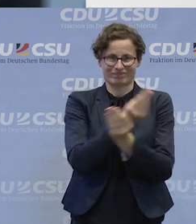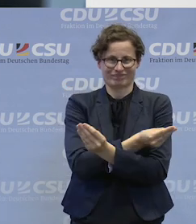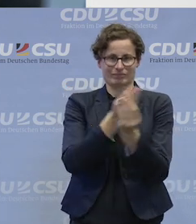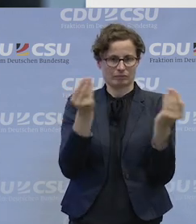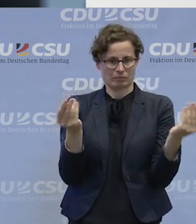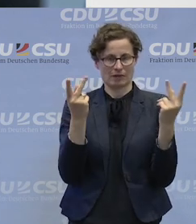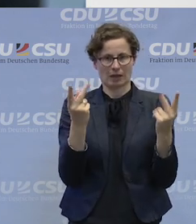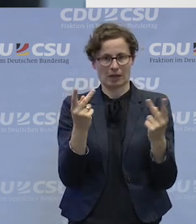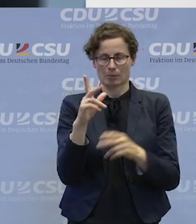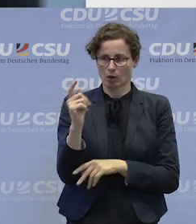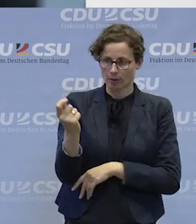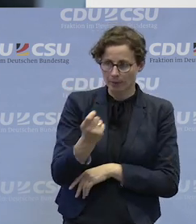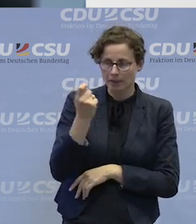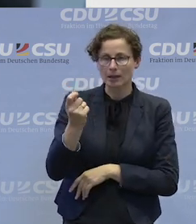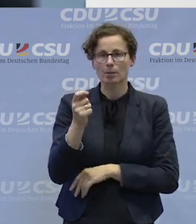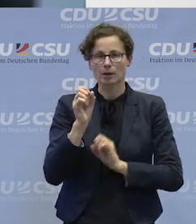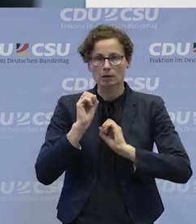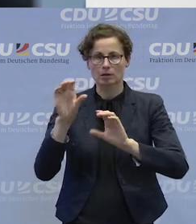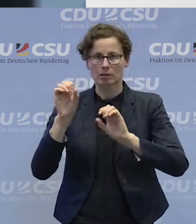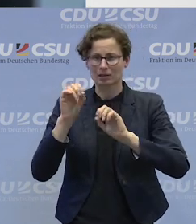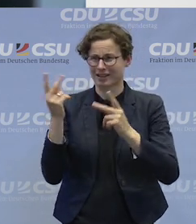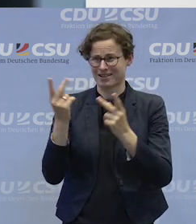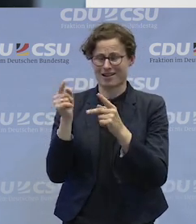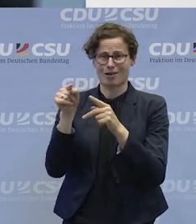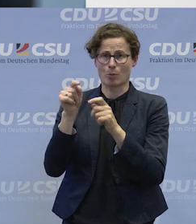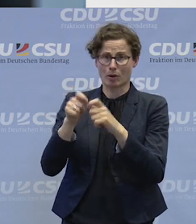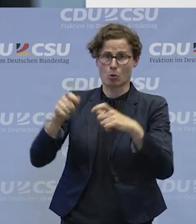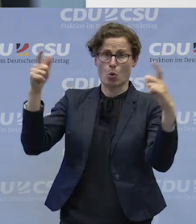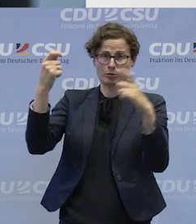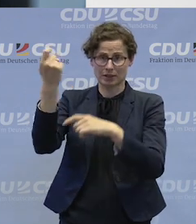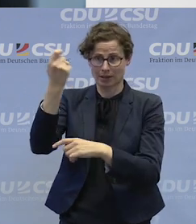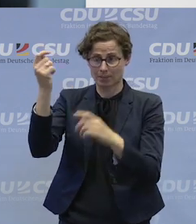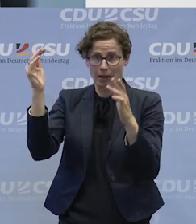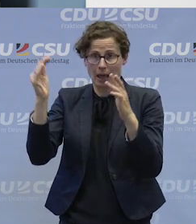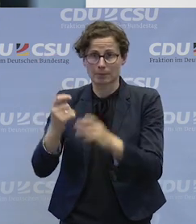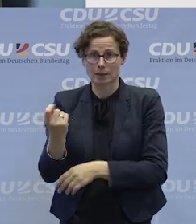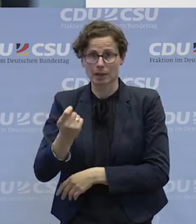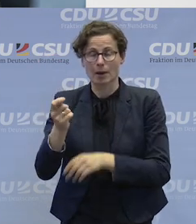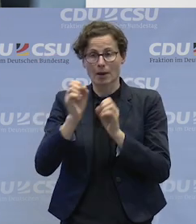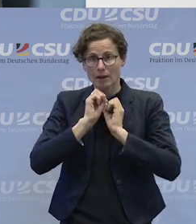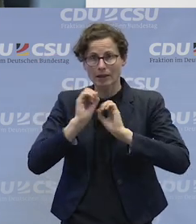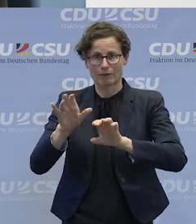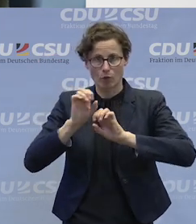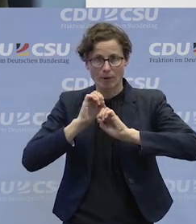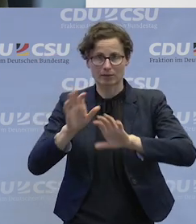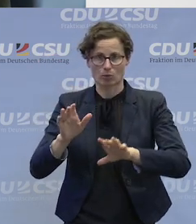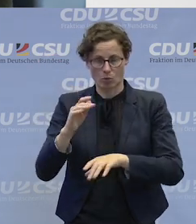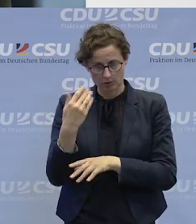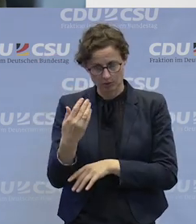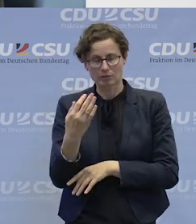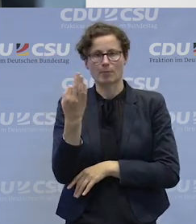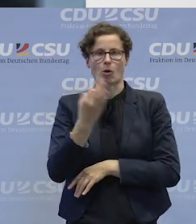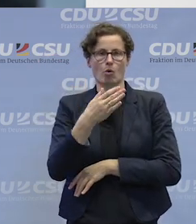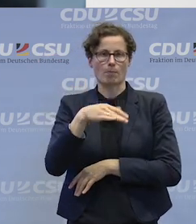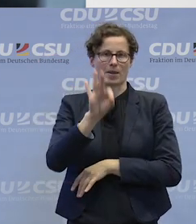wirklich auch bei den Betrieben ankommt, ob das nun Großbetrieb, Kleinbetrieb ist. Ich glaube, da müssen wir wirklich hinschauen und hingucken, dass wir dort